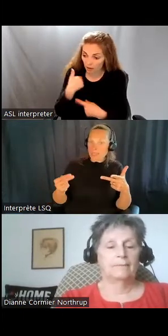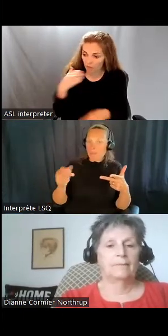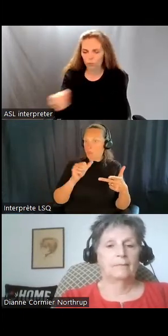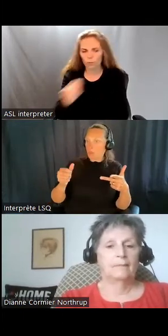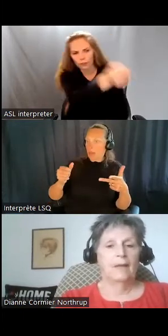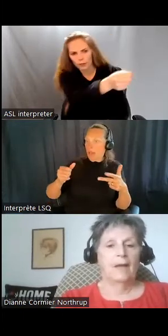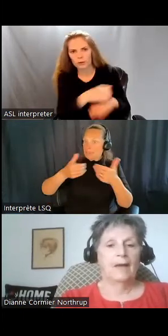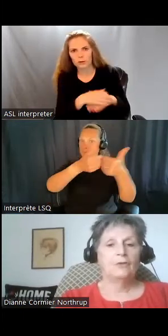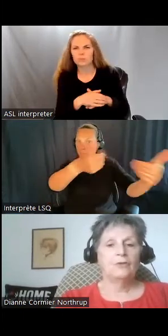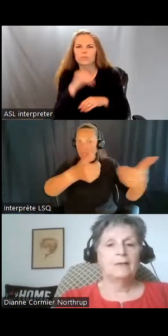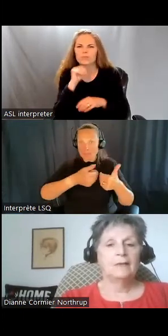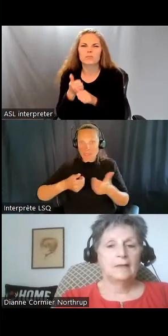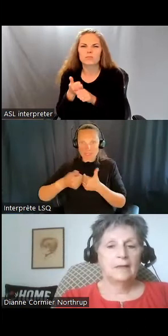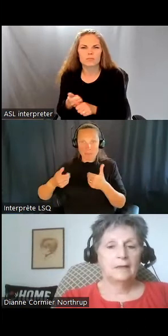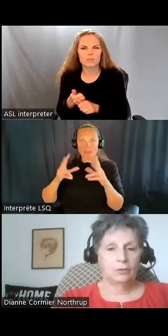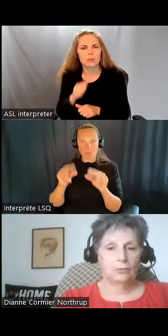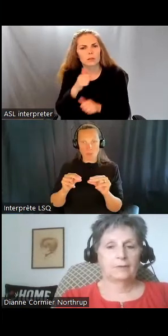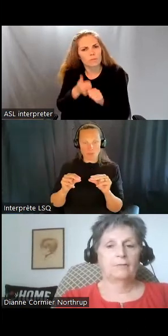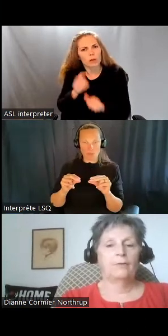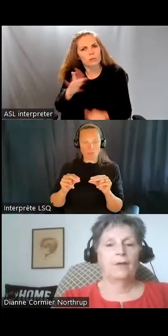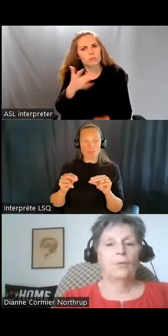un autre facteur c'est l'accessibilité.